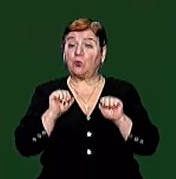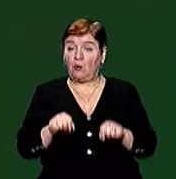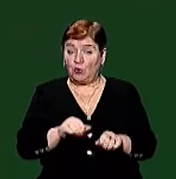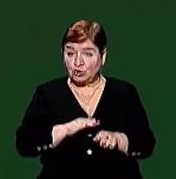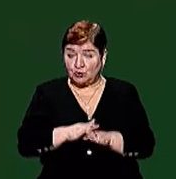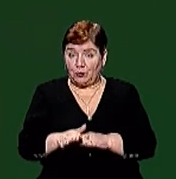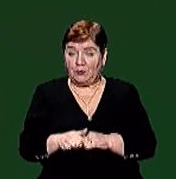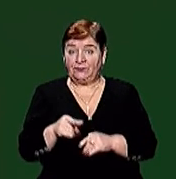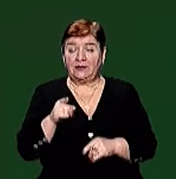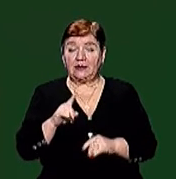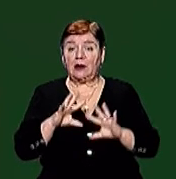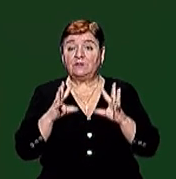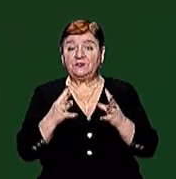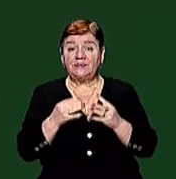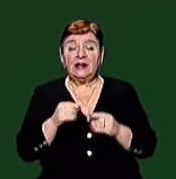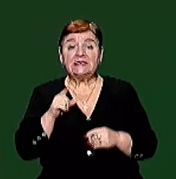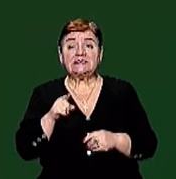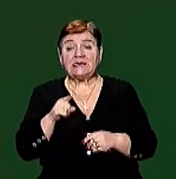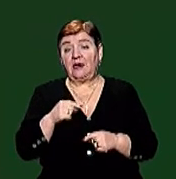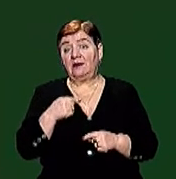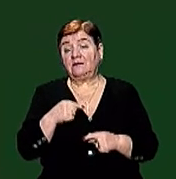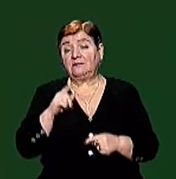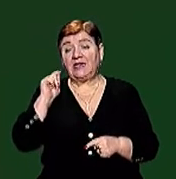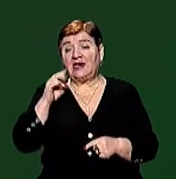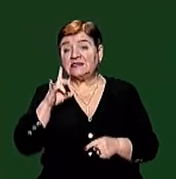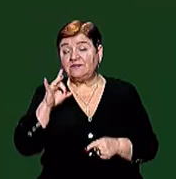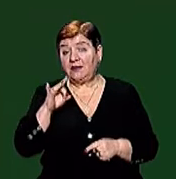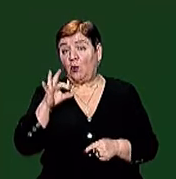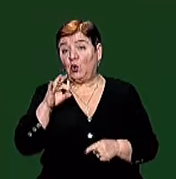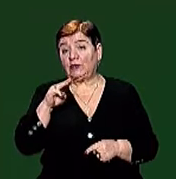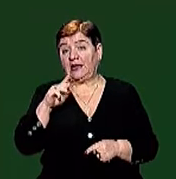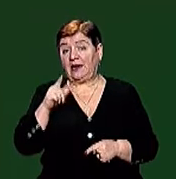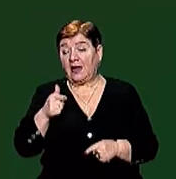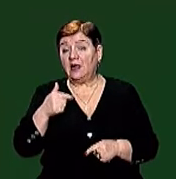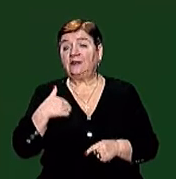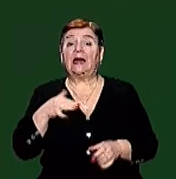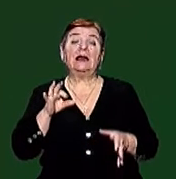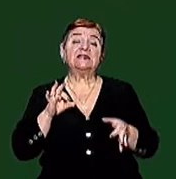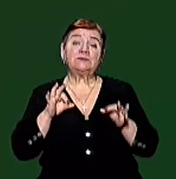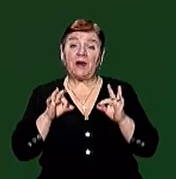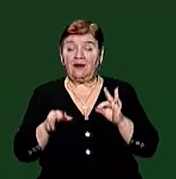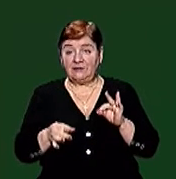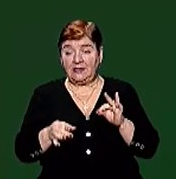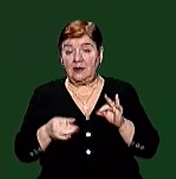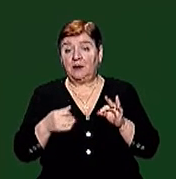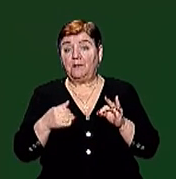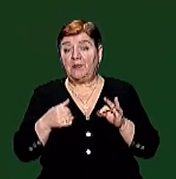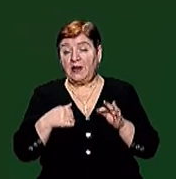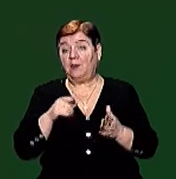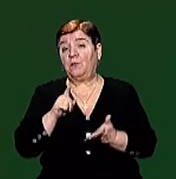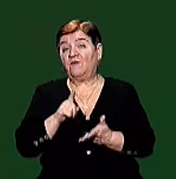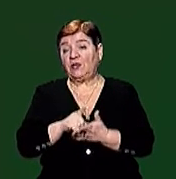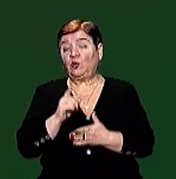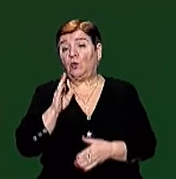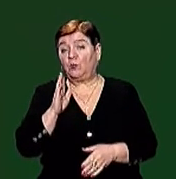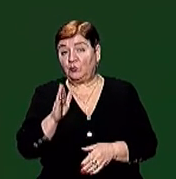потужними двома населеними пунктами Те село Щетересло і Тячівського ОТГ Тобто насправді вони могли б бути